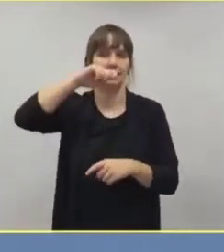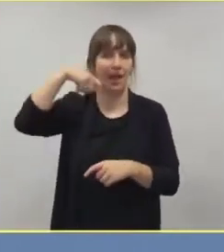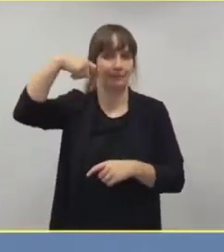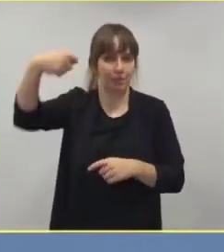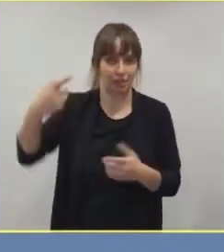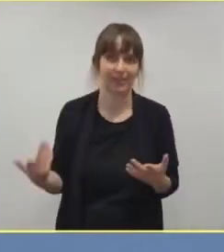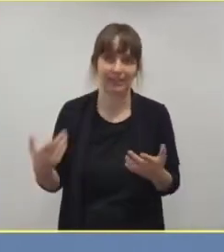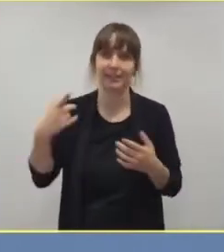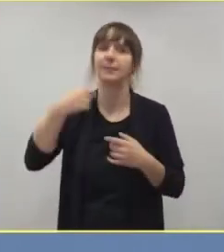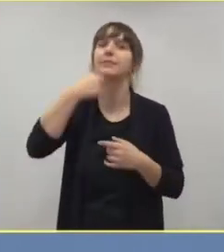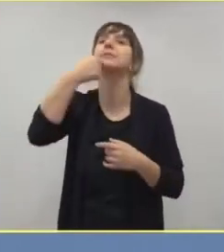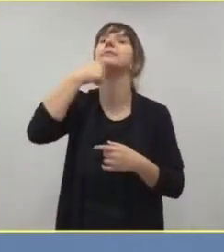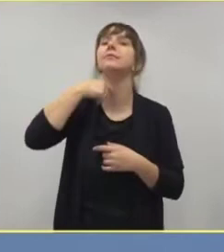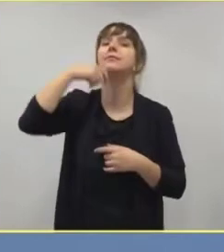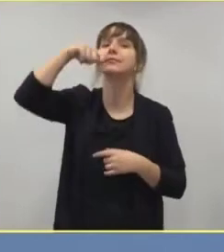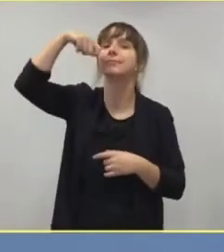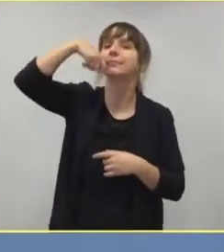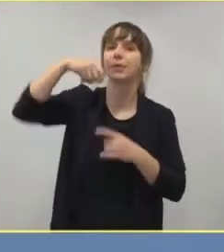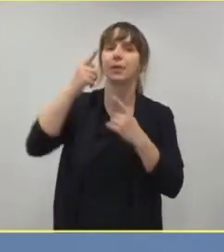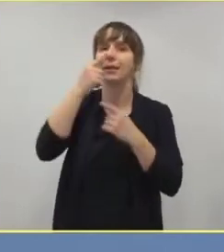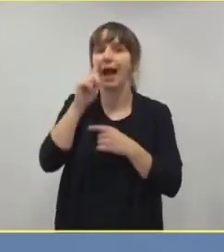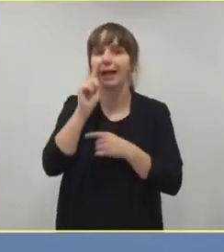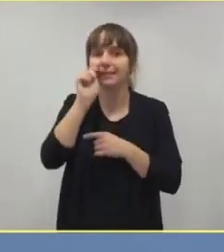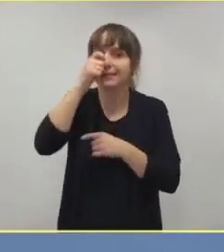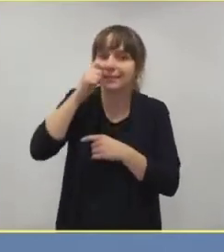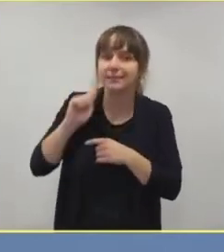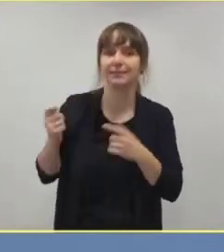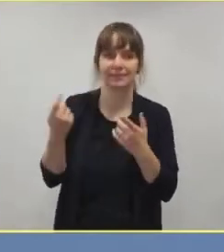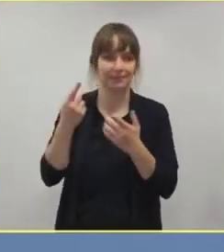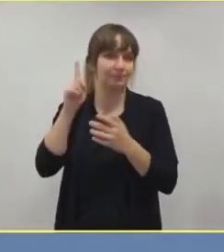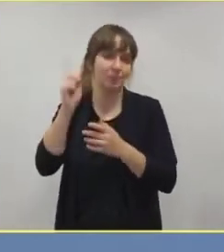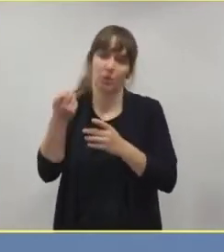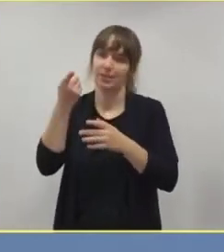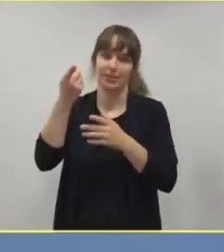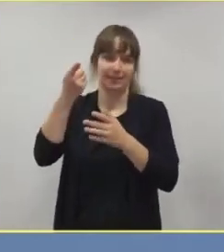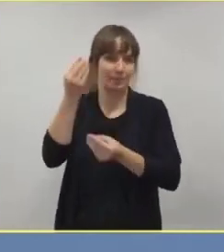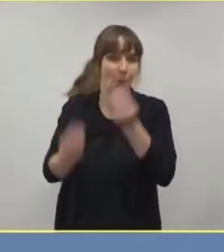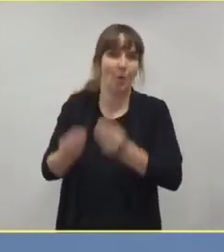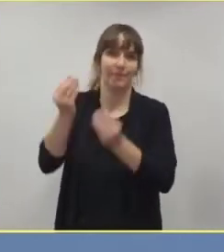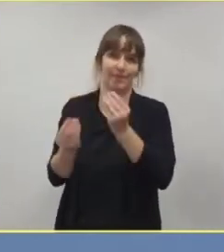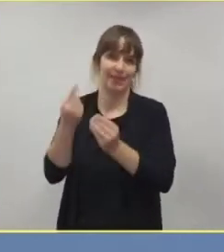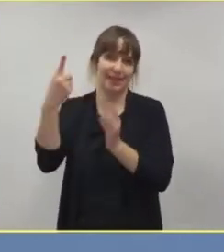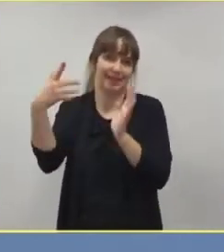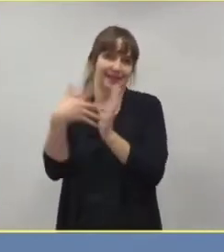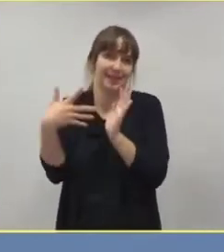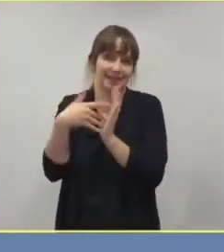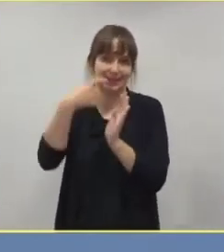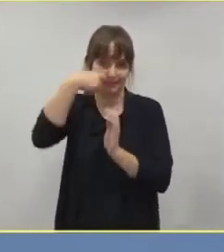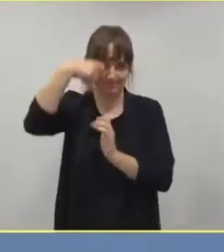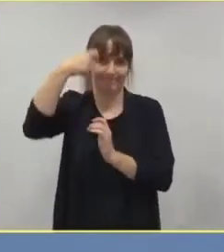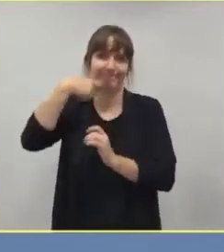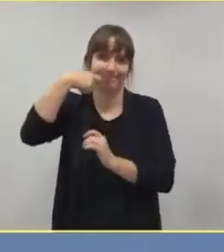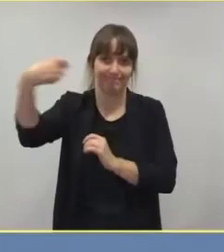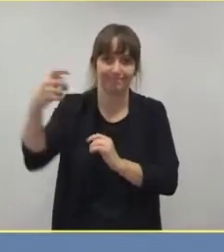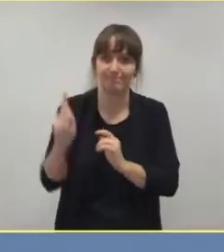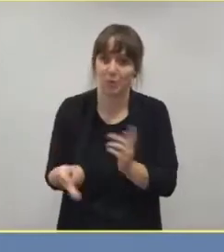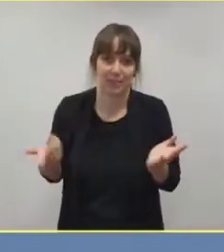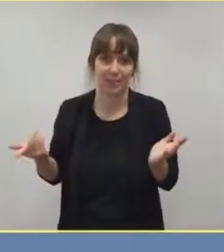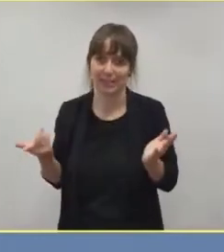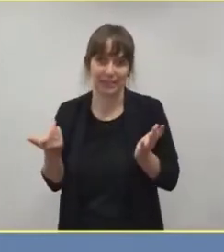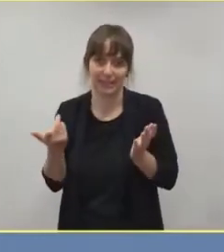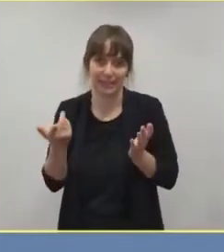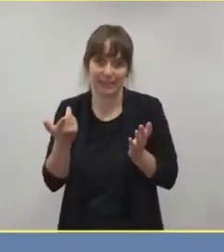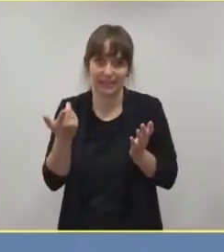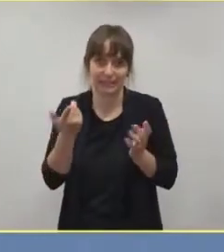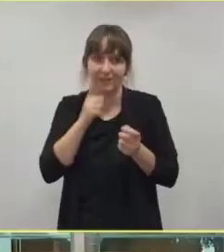Rachenabstrich durch die Nase. Und das muss ein Profi abnehmen, sonst ist der Test natürlich